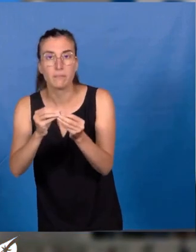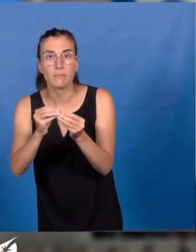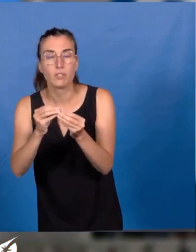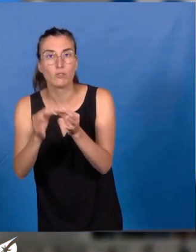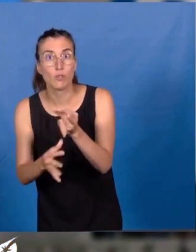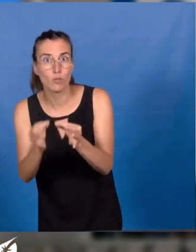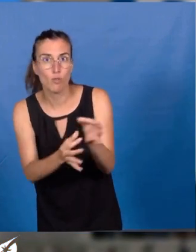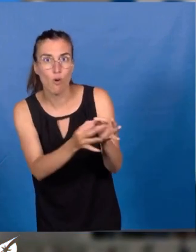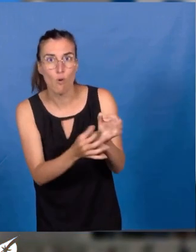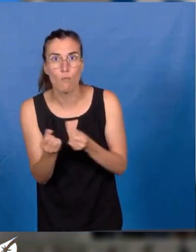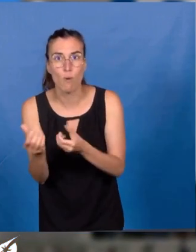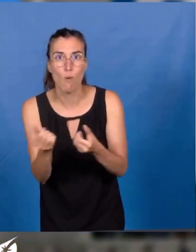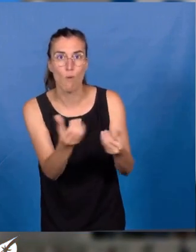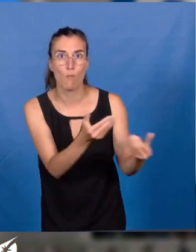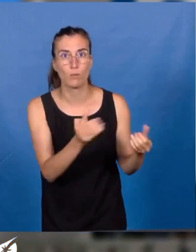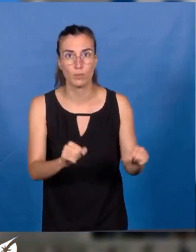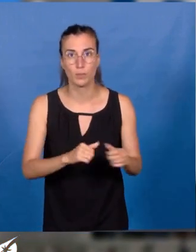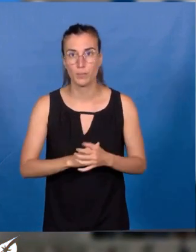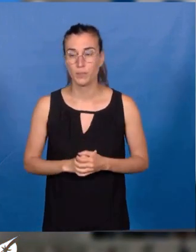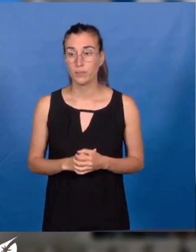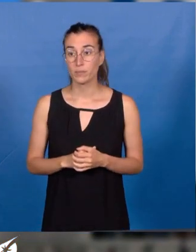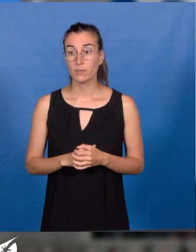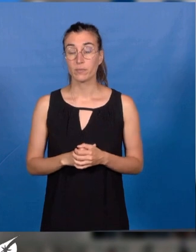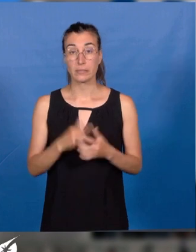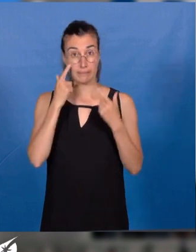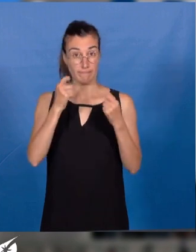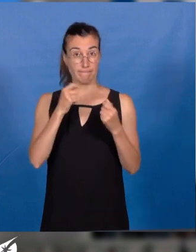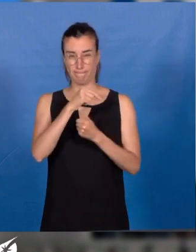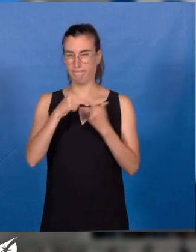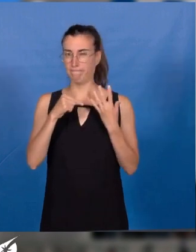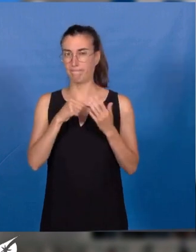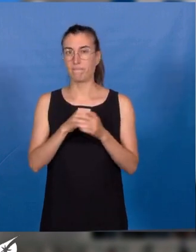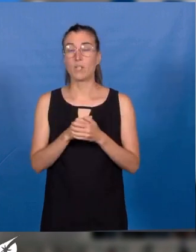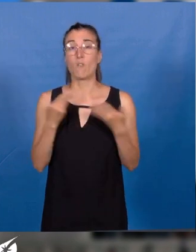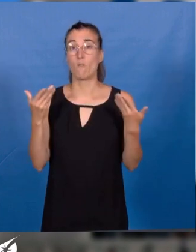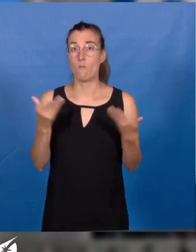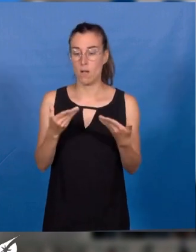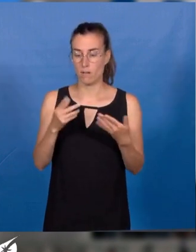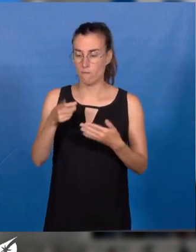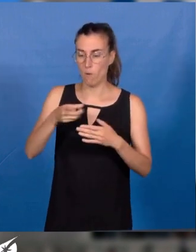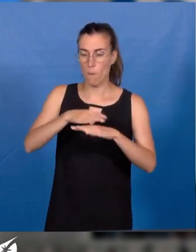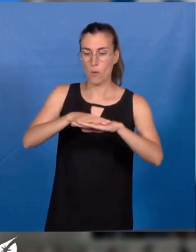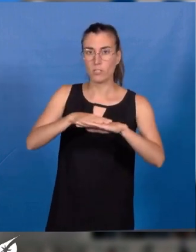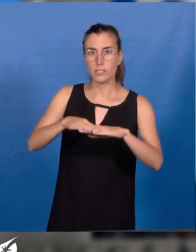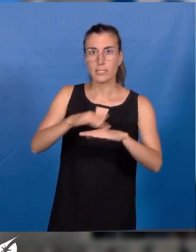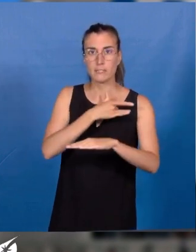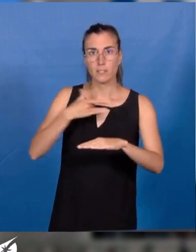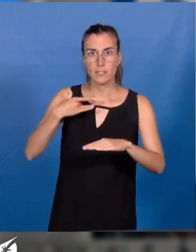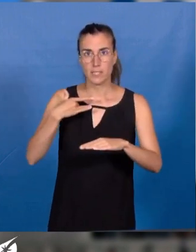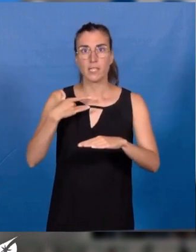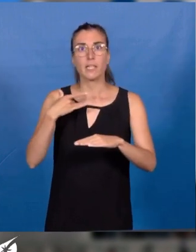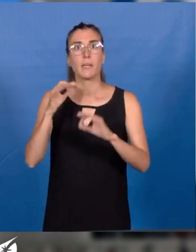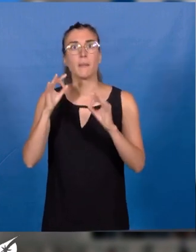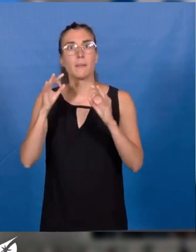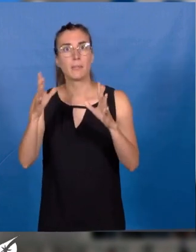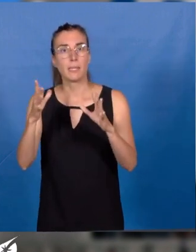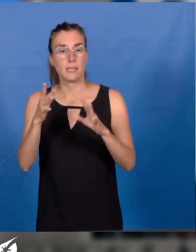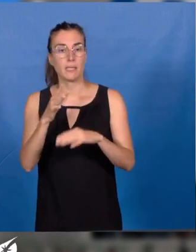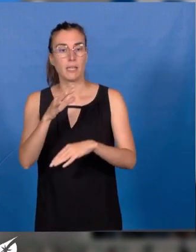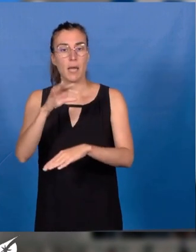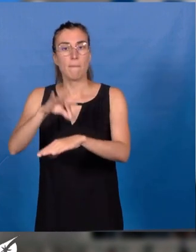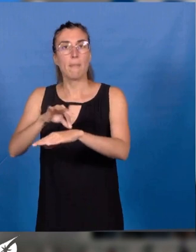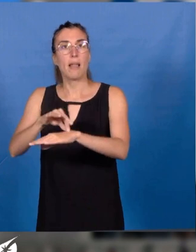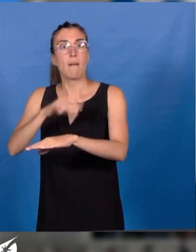vigilance pour nous donner toutes les chances de succès. Notre politique de santé doit être préventive et donc axée sur la santé environnementale,